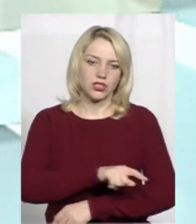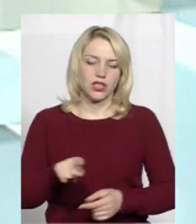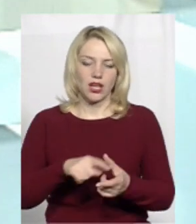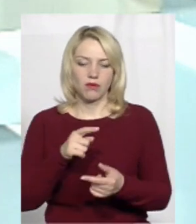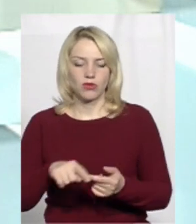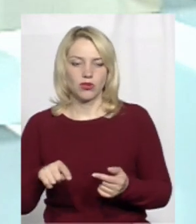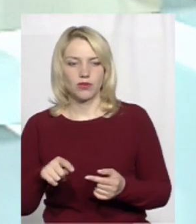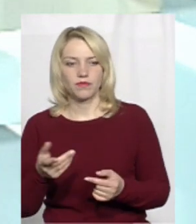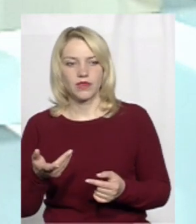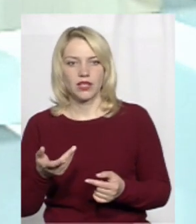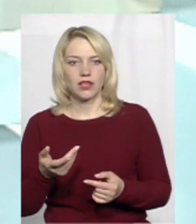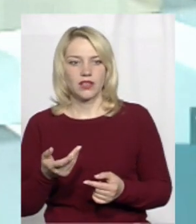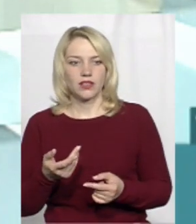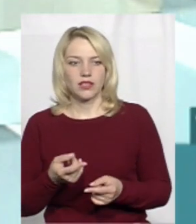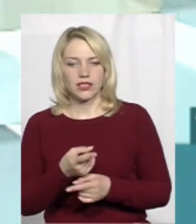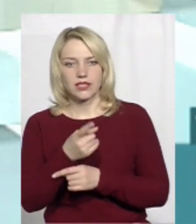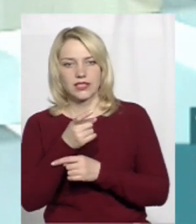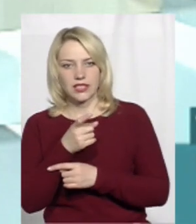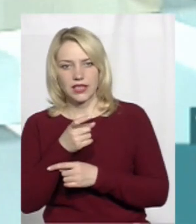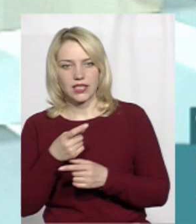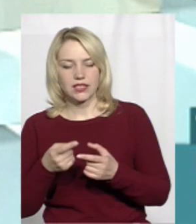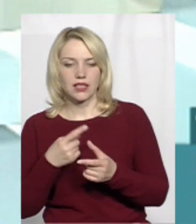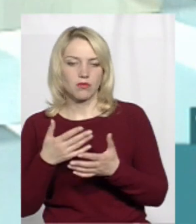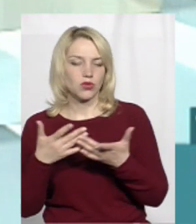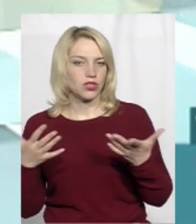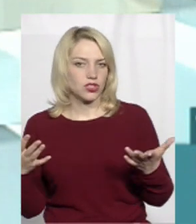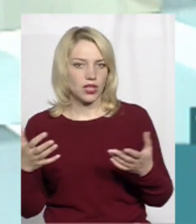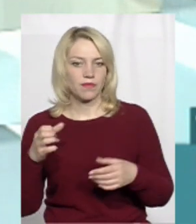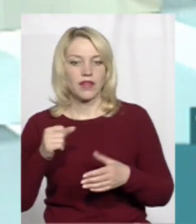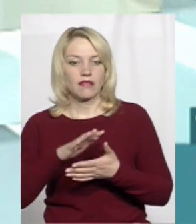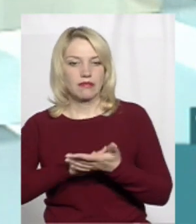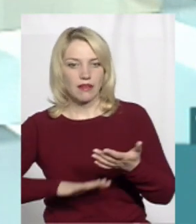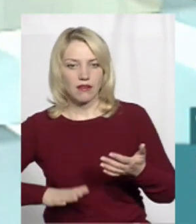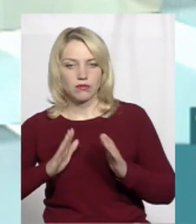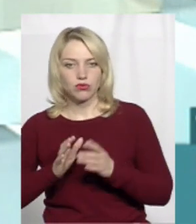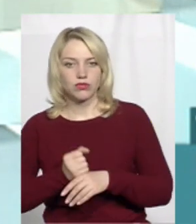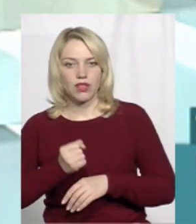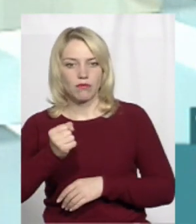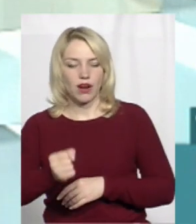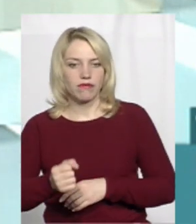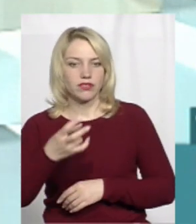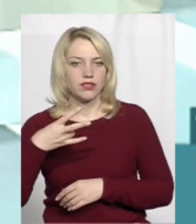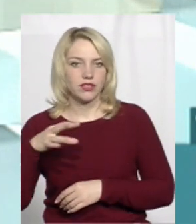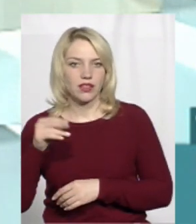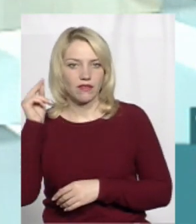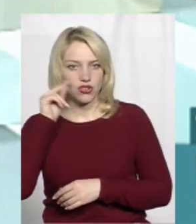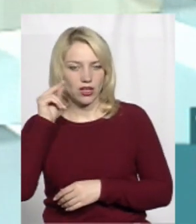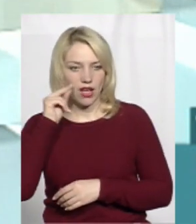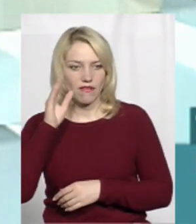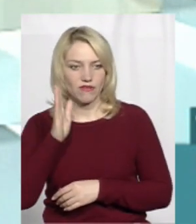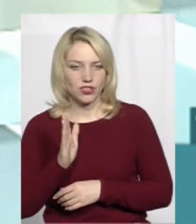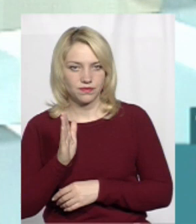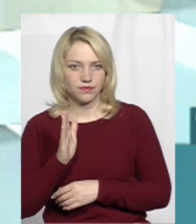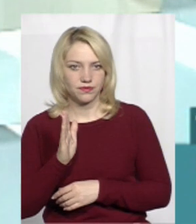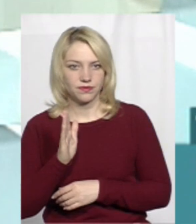санітарного, або оператора, стрільця, або інше. Далі вже буде направлено на навчання в